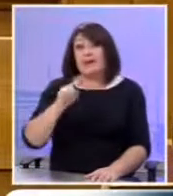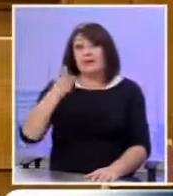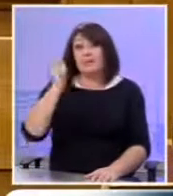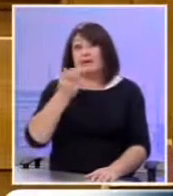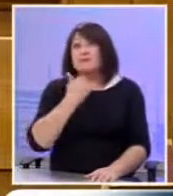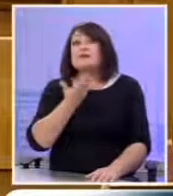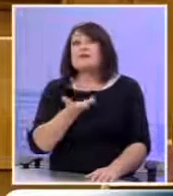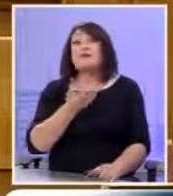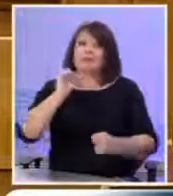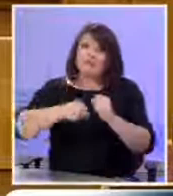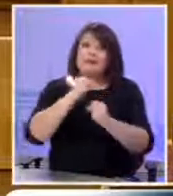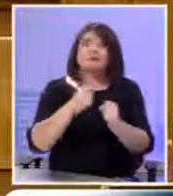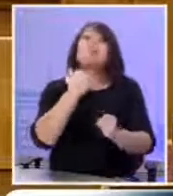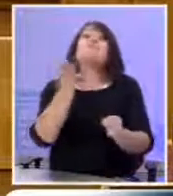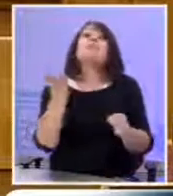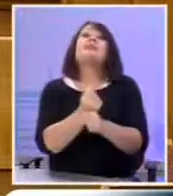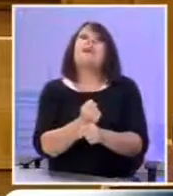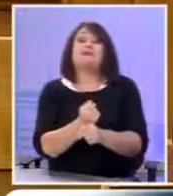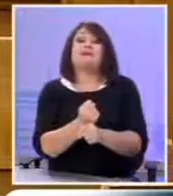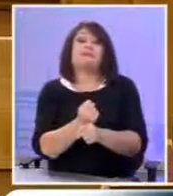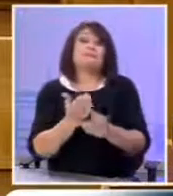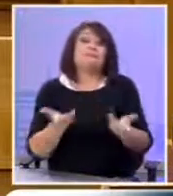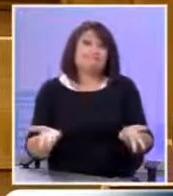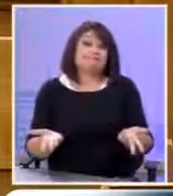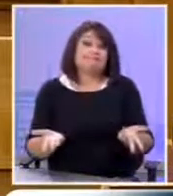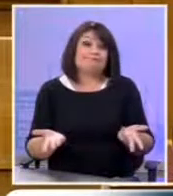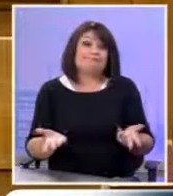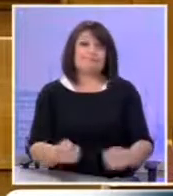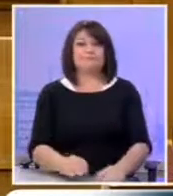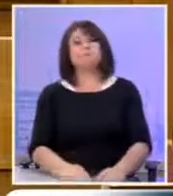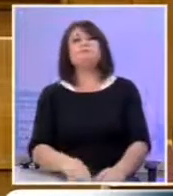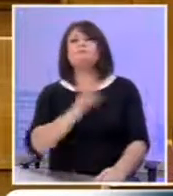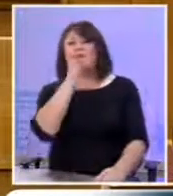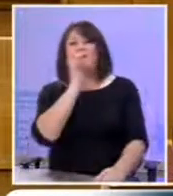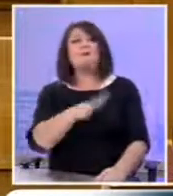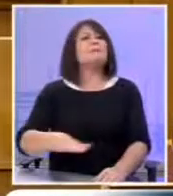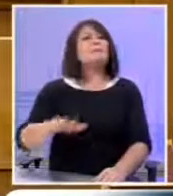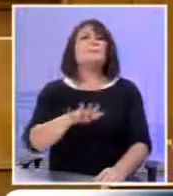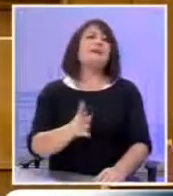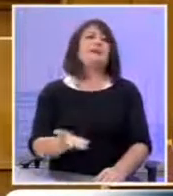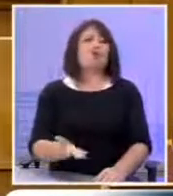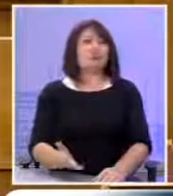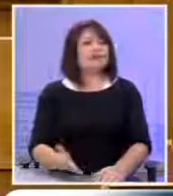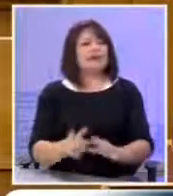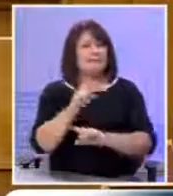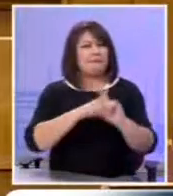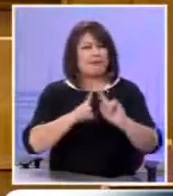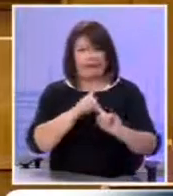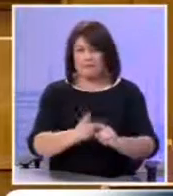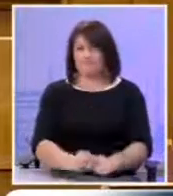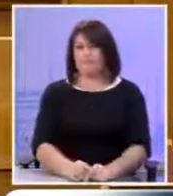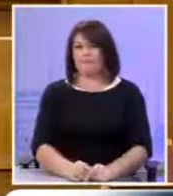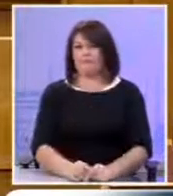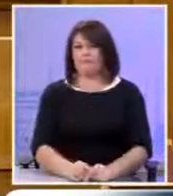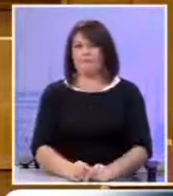όσο και αν προσπαθήσατε Δεν τα καταφέρατε Η πραγματικότητα κυρίες και κύριοι βουλευτές είναι ότι αφού